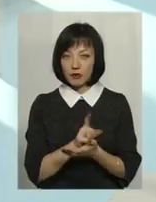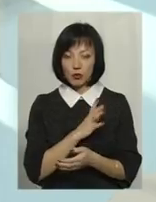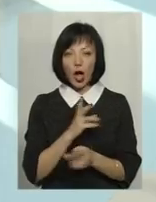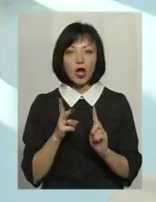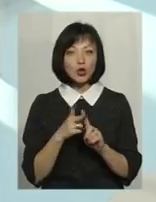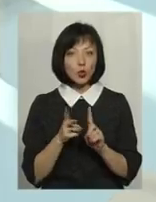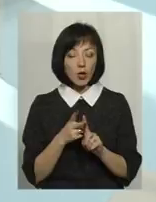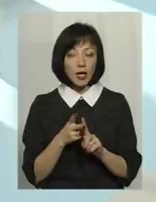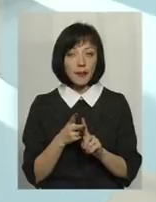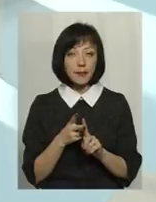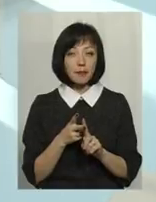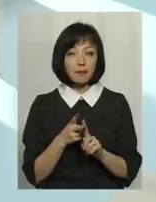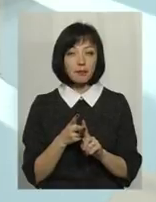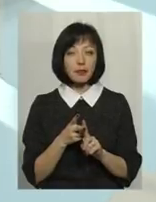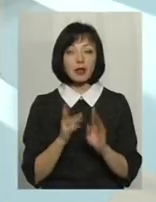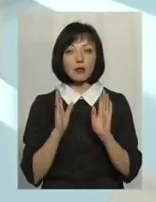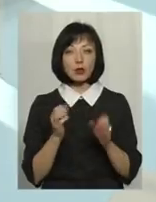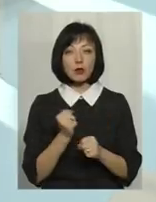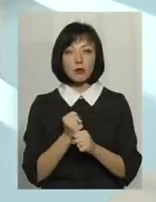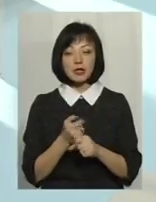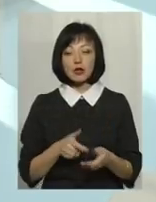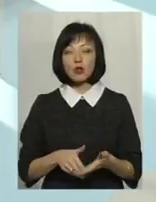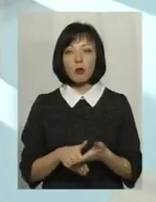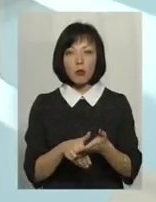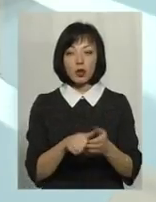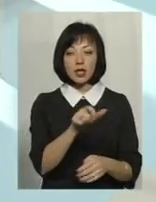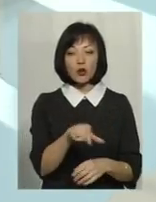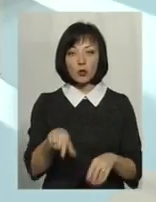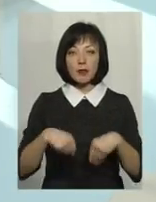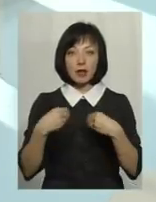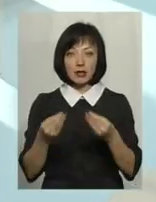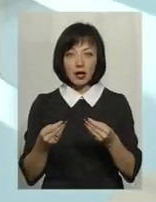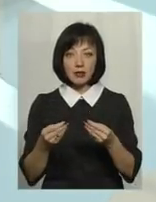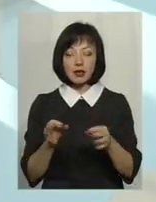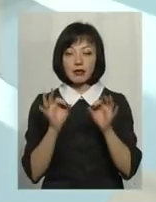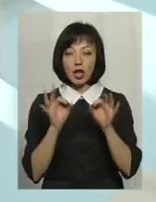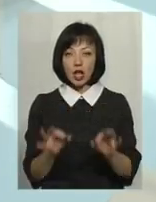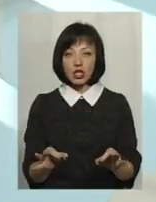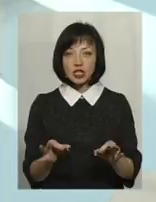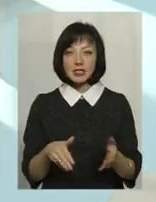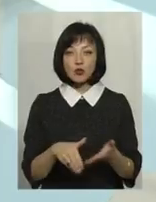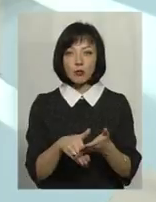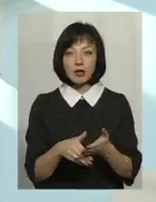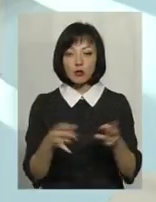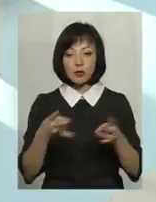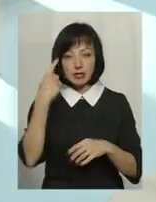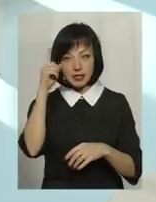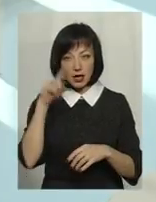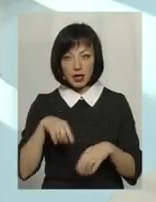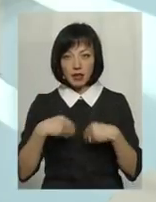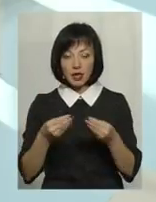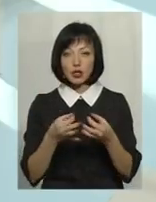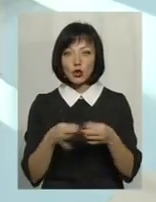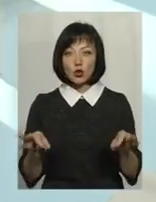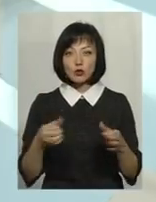бути. Друге, це те, що ми будемо вже безпосередньо робити, це допомогти людям, надати їм належні інструменти, необхідні знання, дати